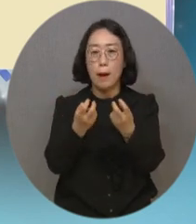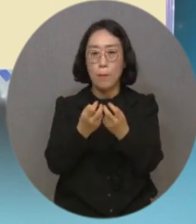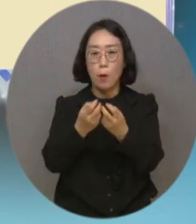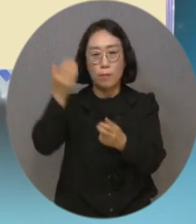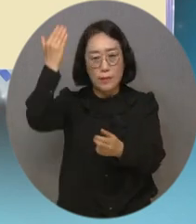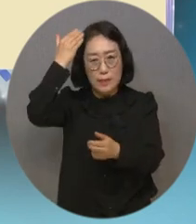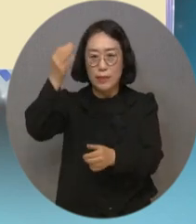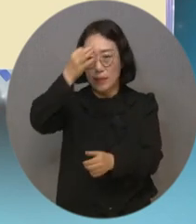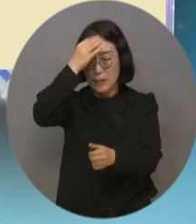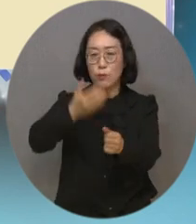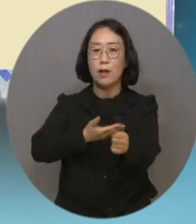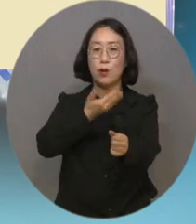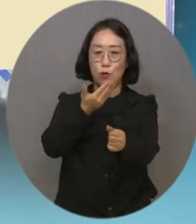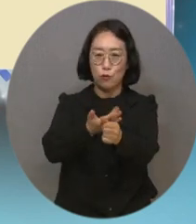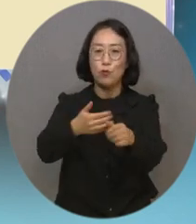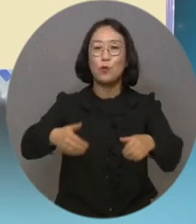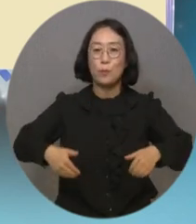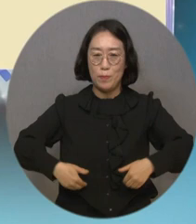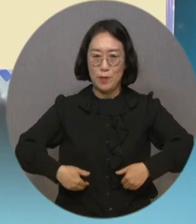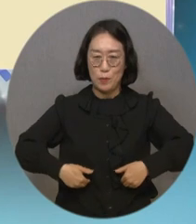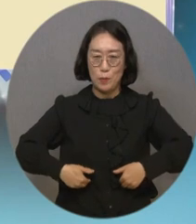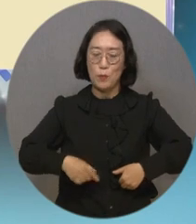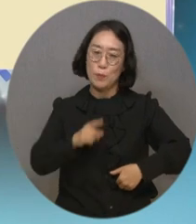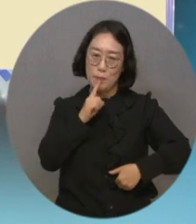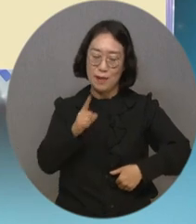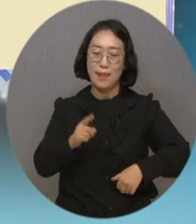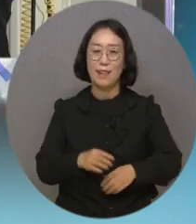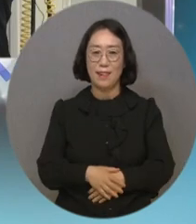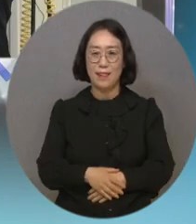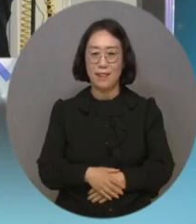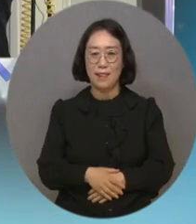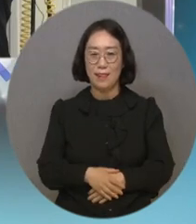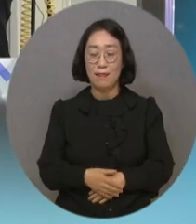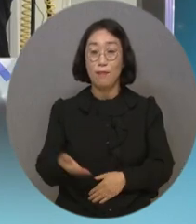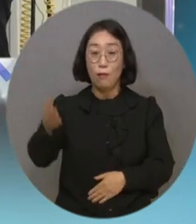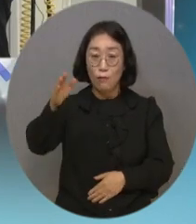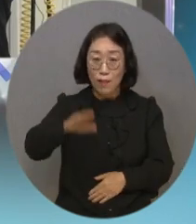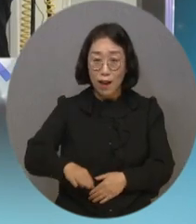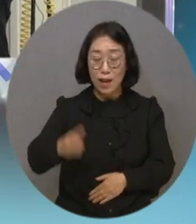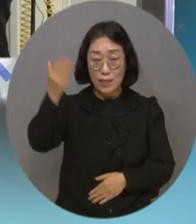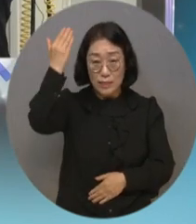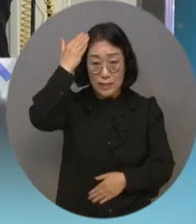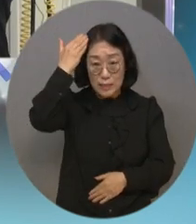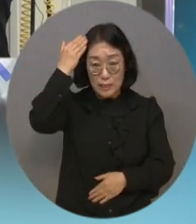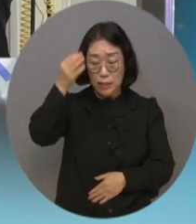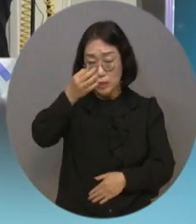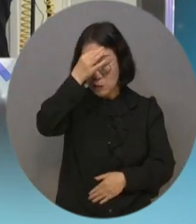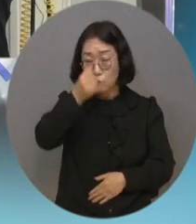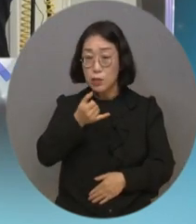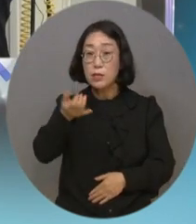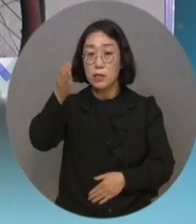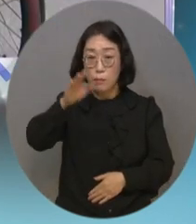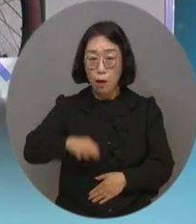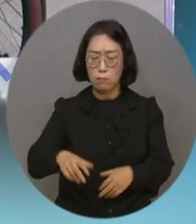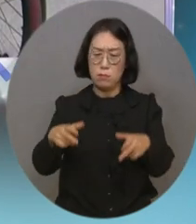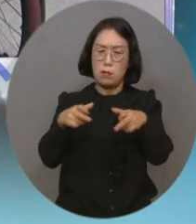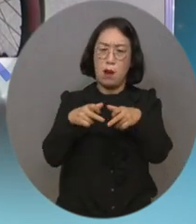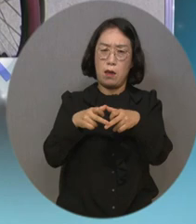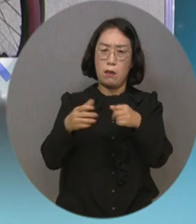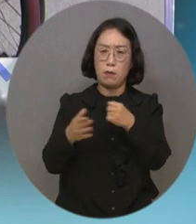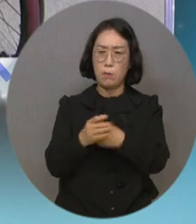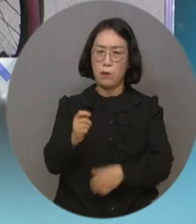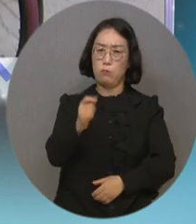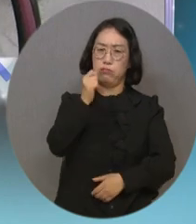지식과 기술을 가르쳐야 한다는 이 이야기를 하곤 합니다. 그러나 지식과 기술은 가지고 있지만 장애가 있다는